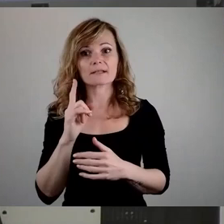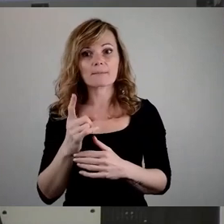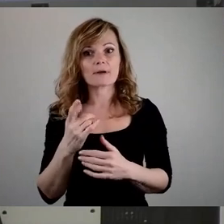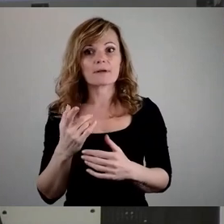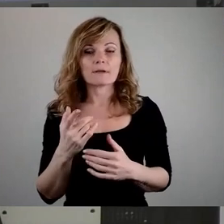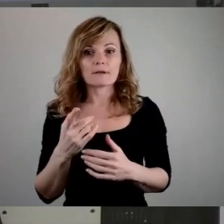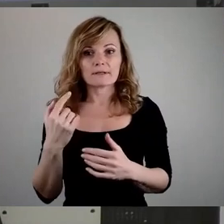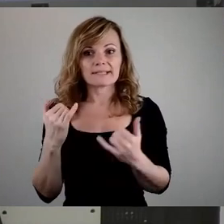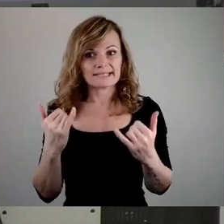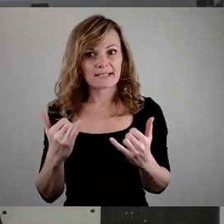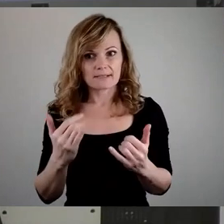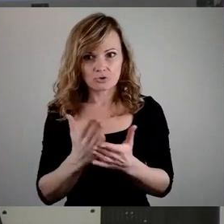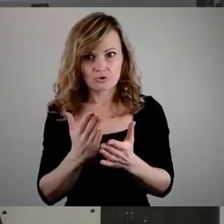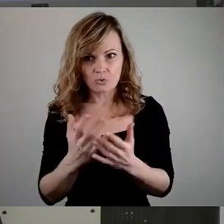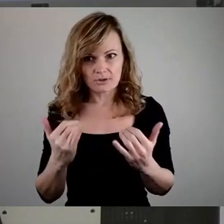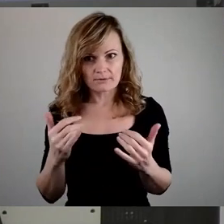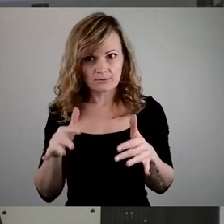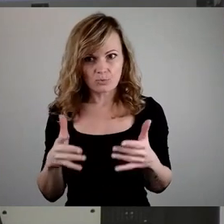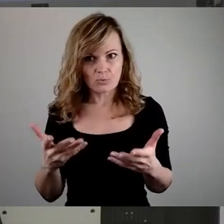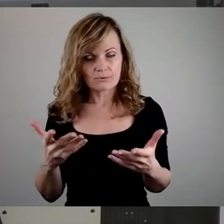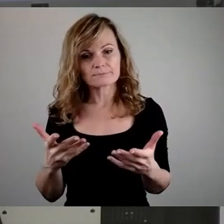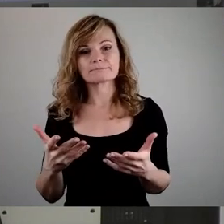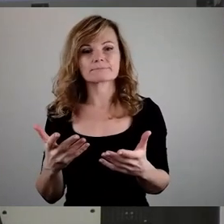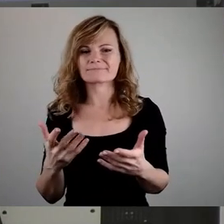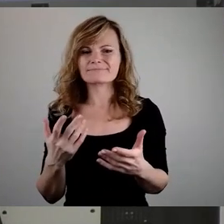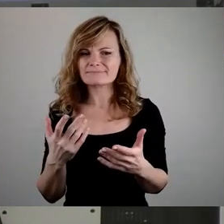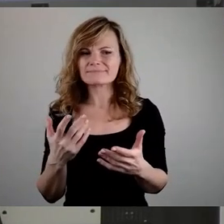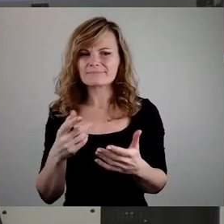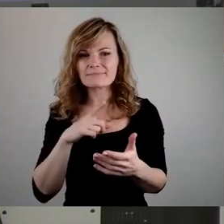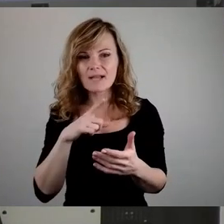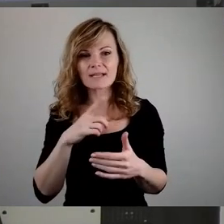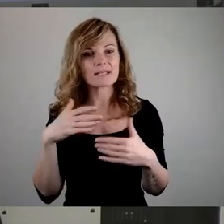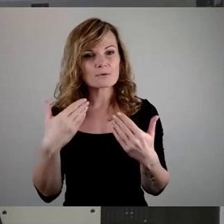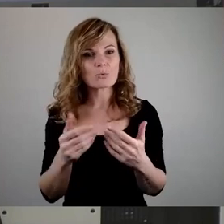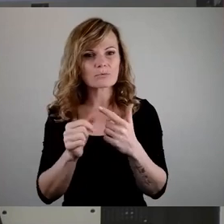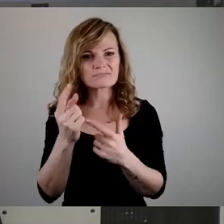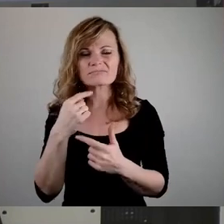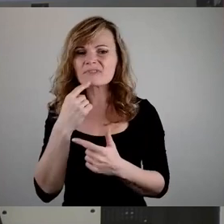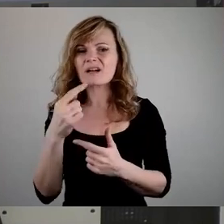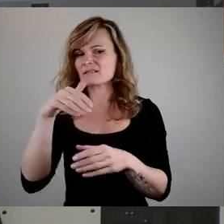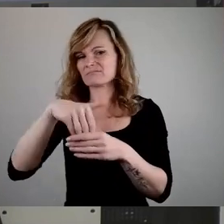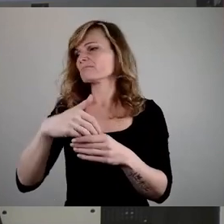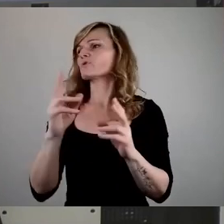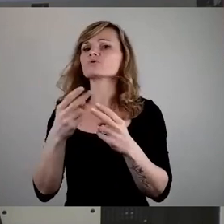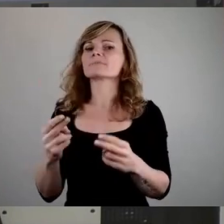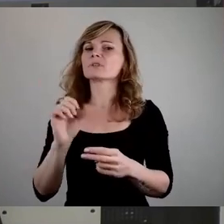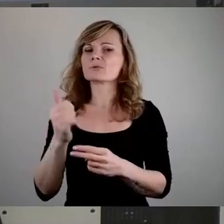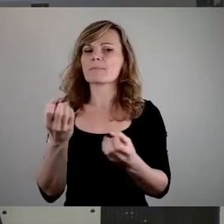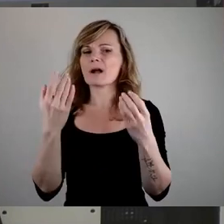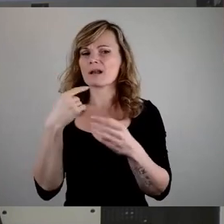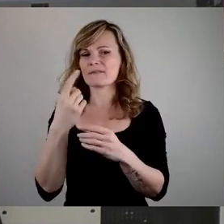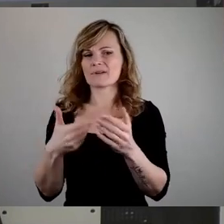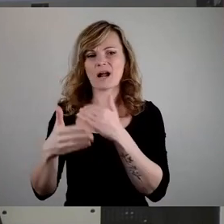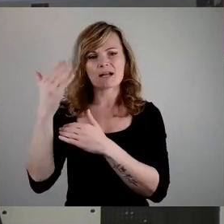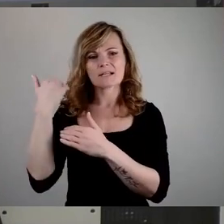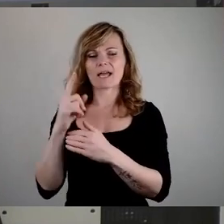sie jetzt nun mal hier schon im Raum steht und weil aus meiner Sicht Dinge gesagt wurden, die so nicht stimmen, wollte ich noch mal klarstellen, wie das in der Vergangenheit gelaufen